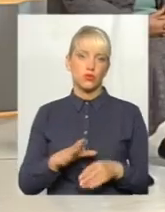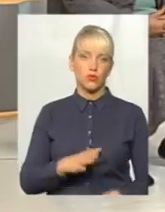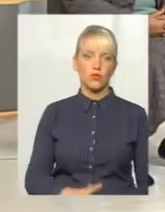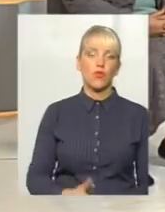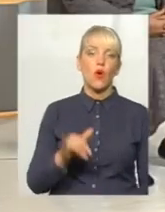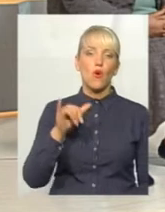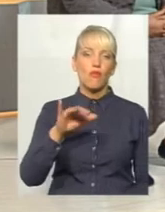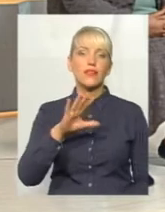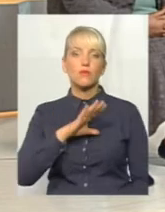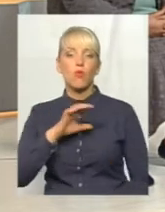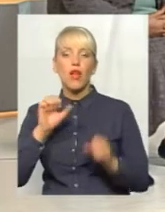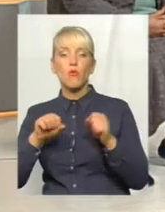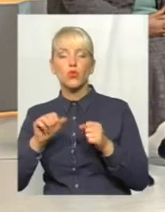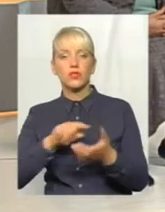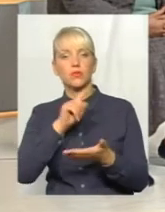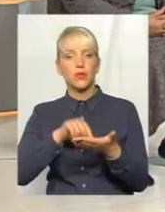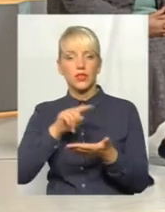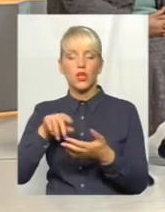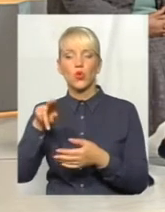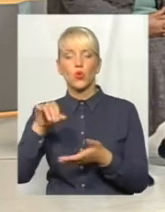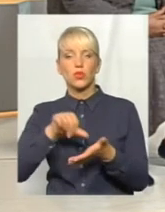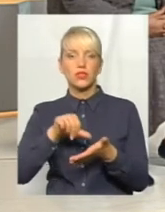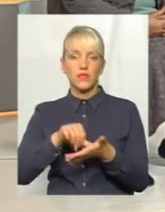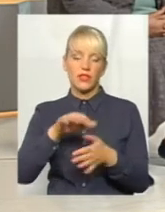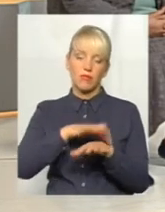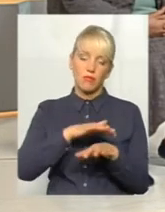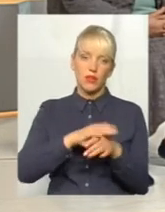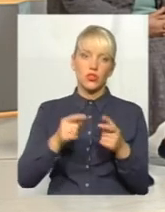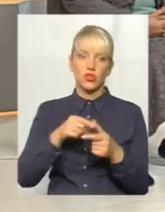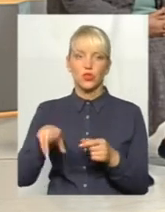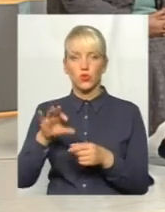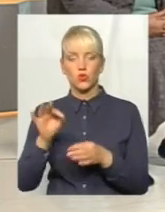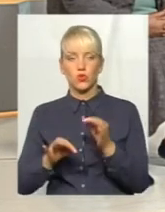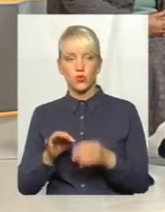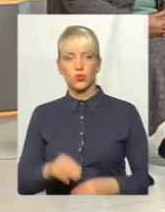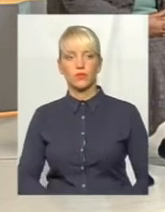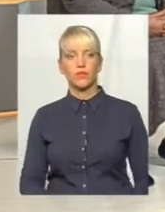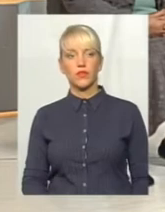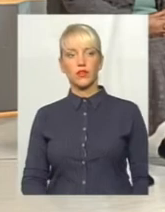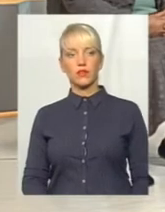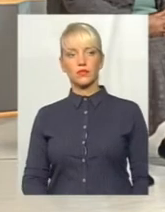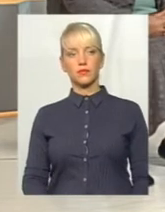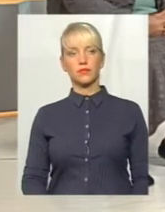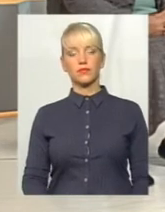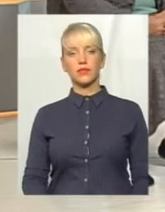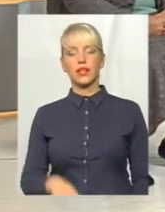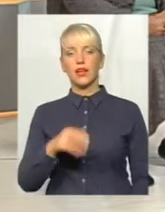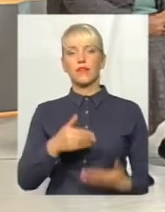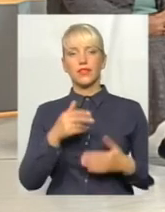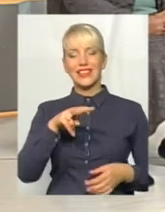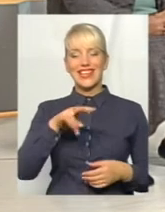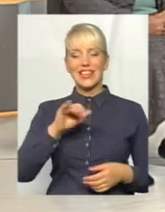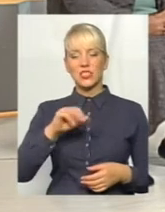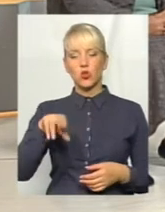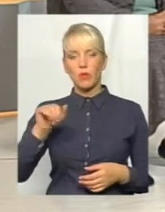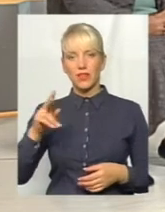представників банку чи до суду? Але спочатку пану Михайло, хочу надати. Дивіться, листопад 2013 року